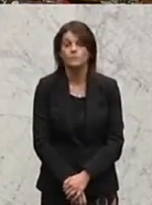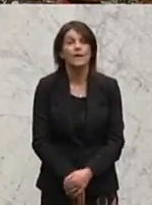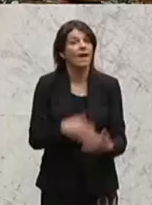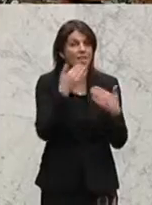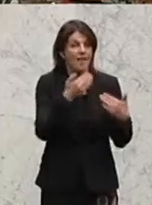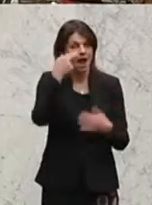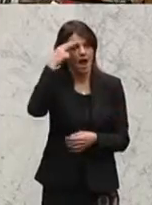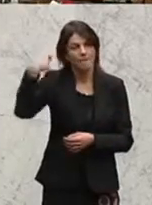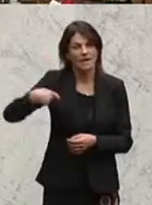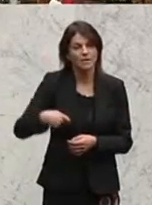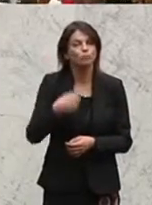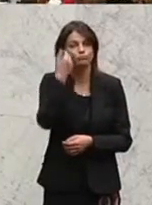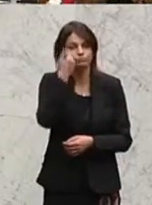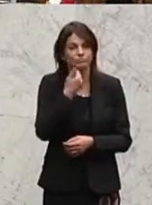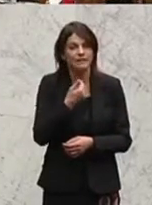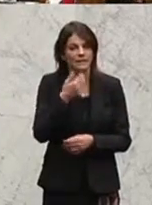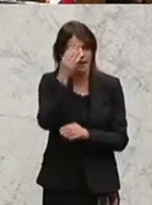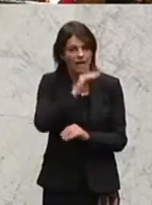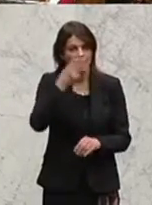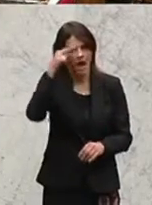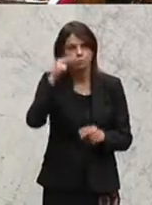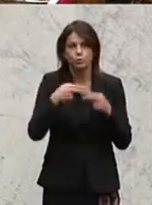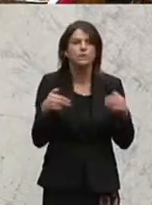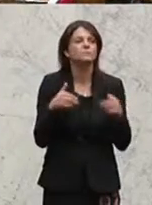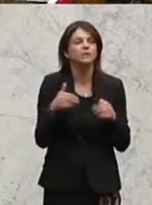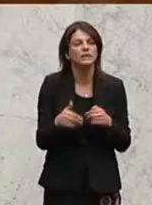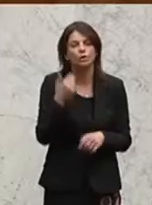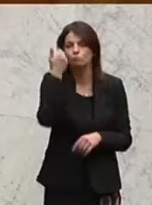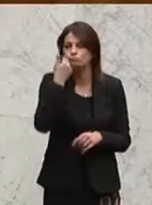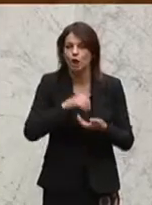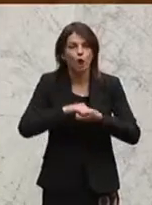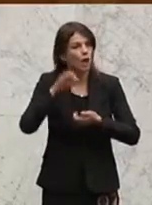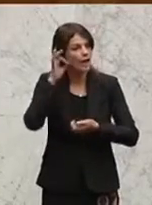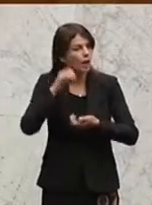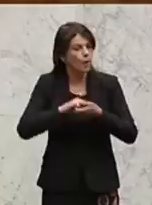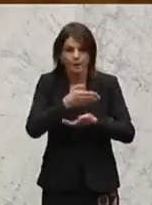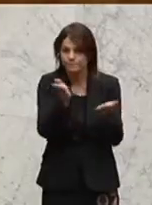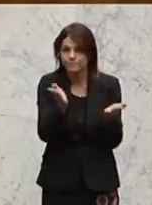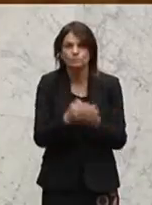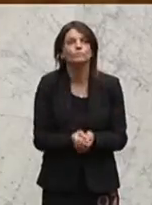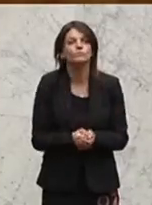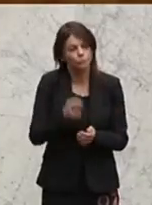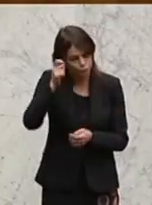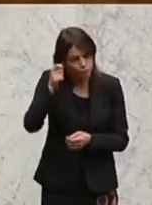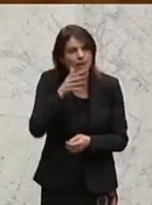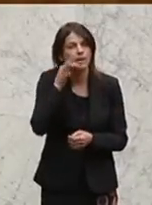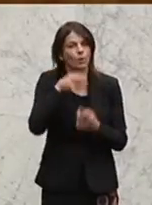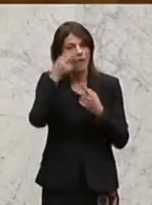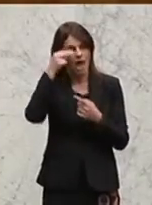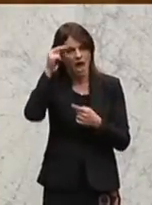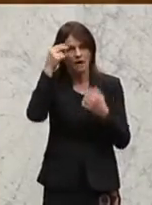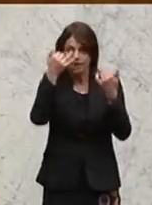Danke, Präsident. Sehr geehrter Herr Bundesminister, sehr geehrte Kolleginnen und Kollegen, geschätzte Damen und Herren